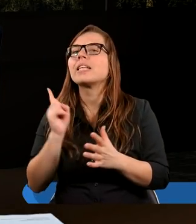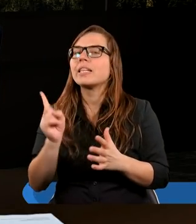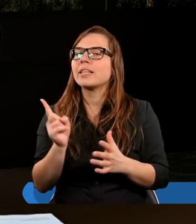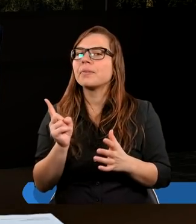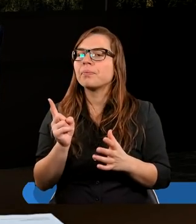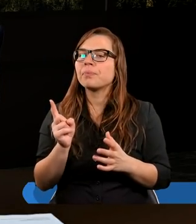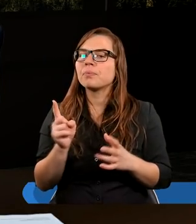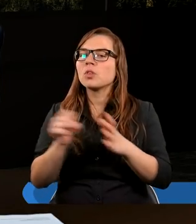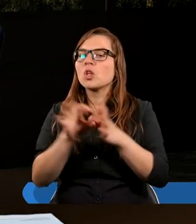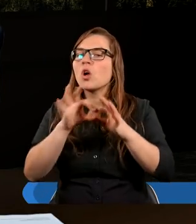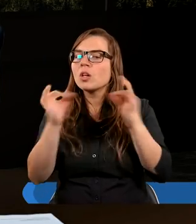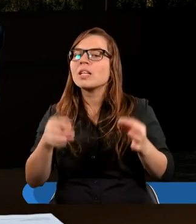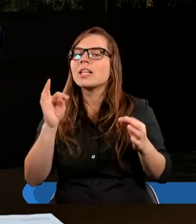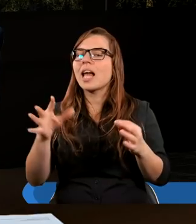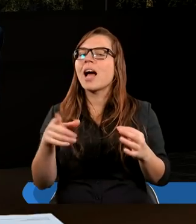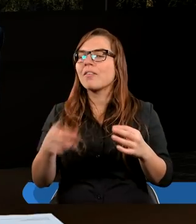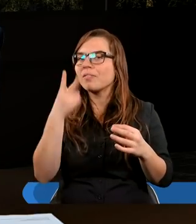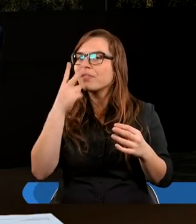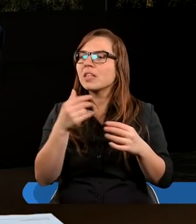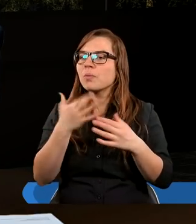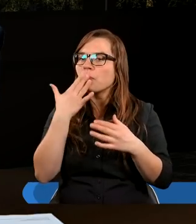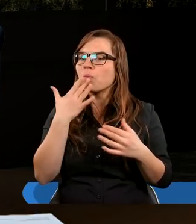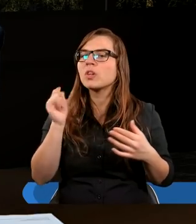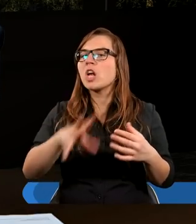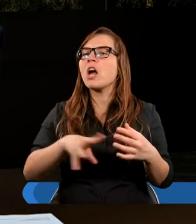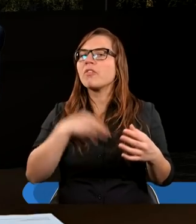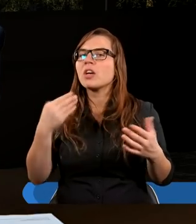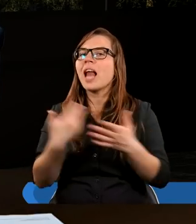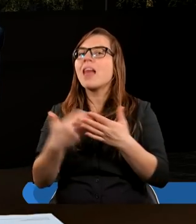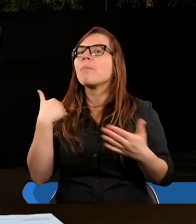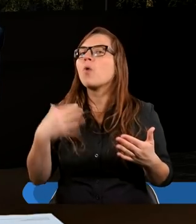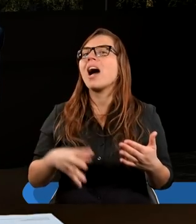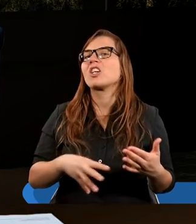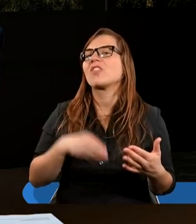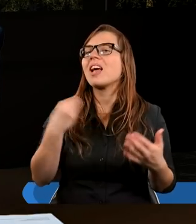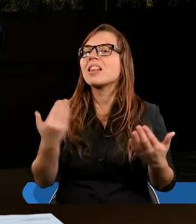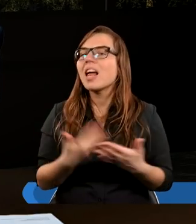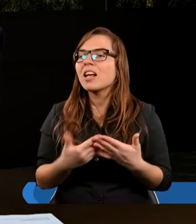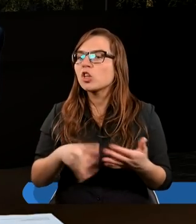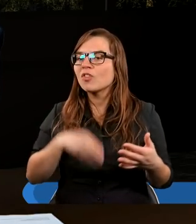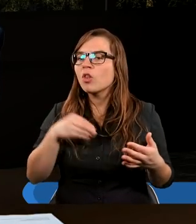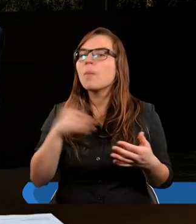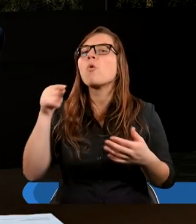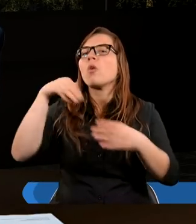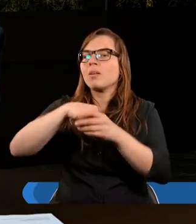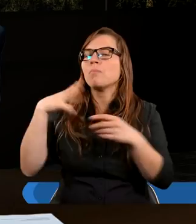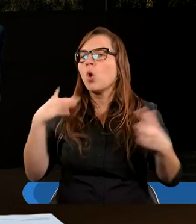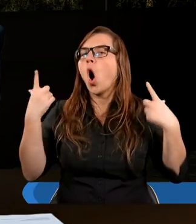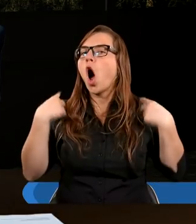I Żydzi do dzisiaj tak rozumieją, że świątynia dlatego była święta, bo tam była obecność Pana Boga.